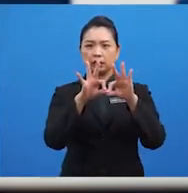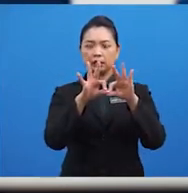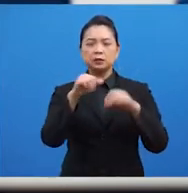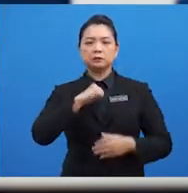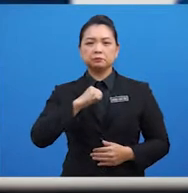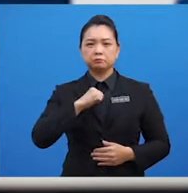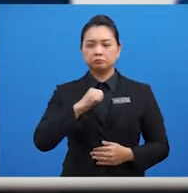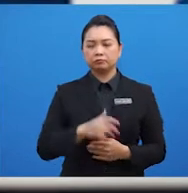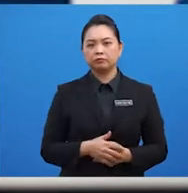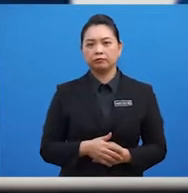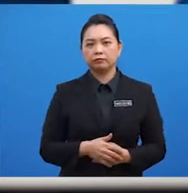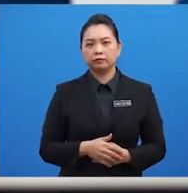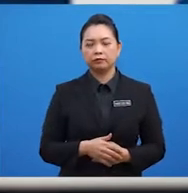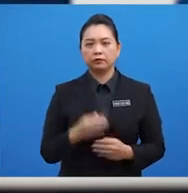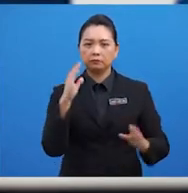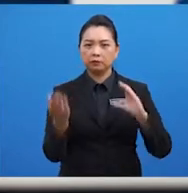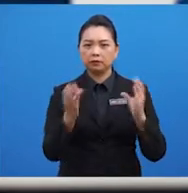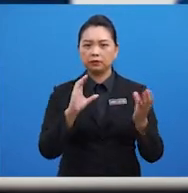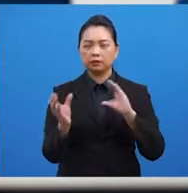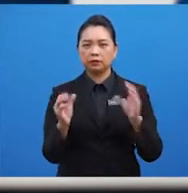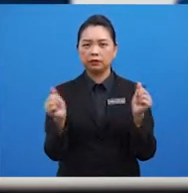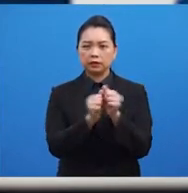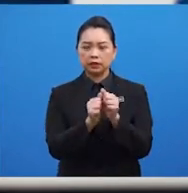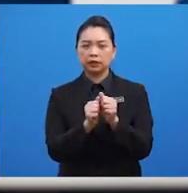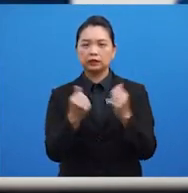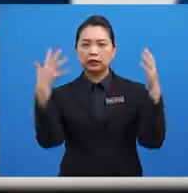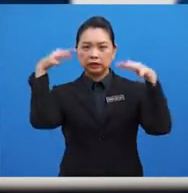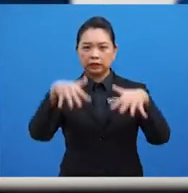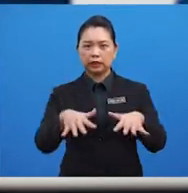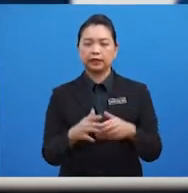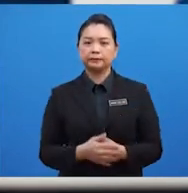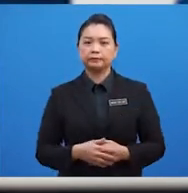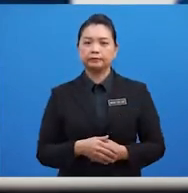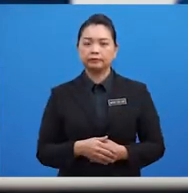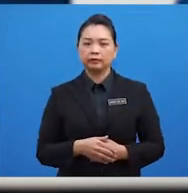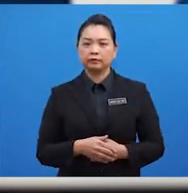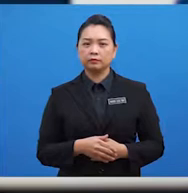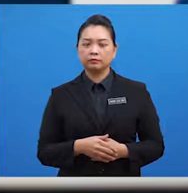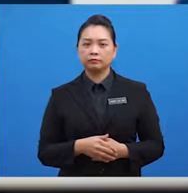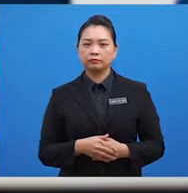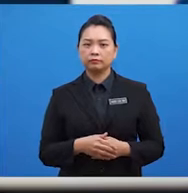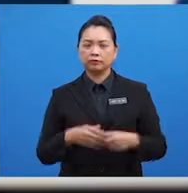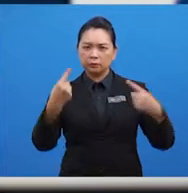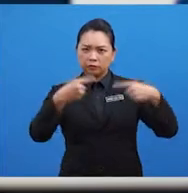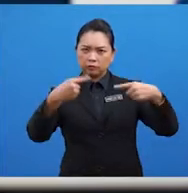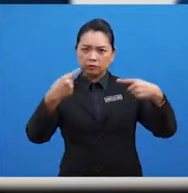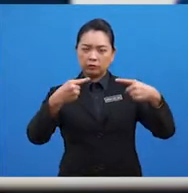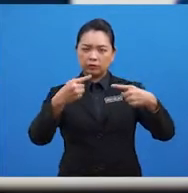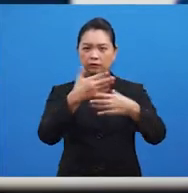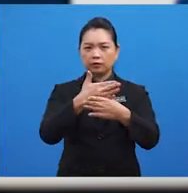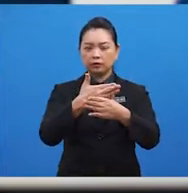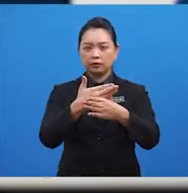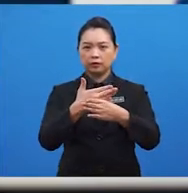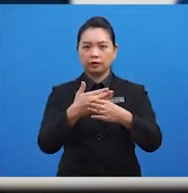nasional masing-masing berbanding kepentingan ASEAN. Persaingan perdagangan antara